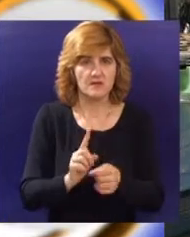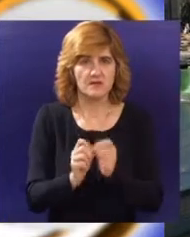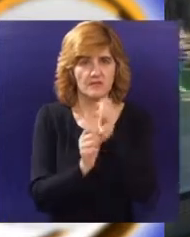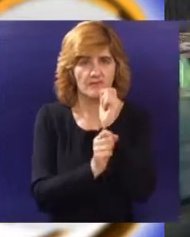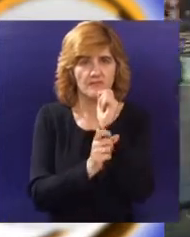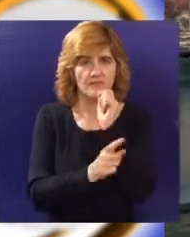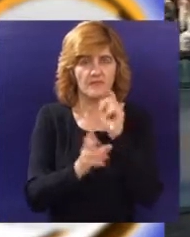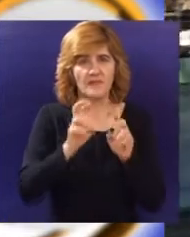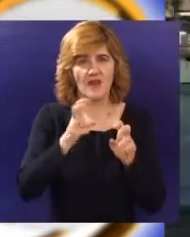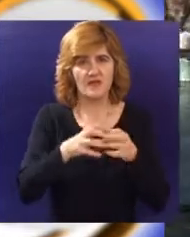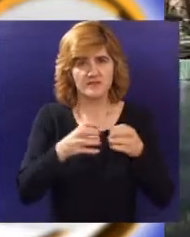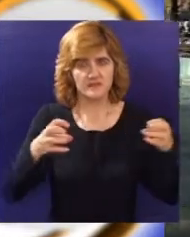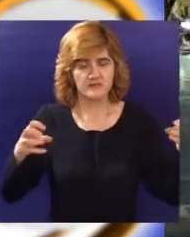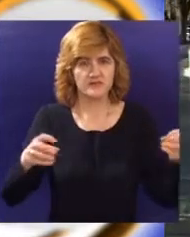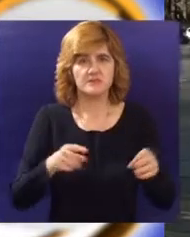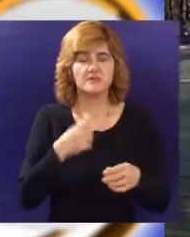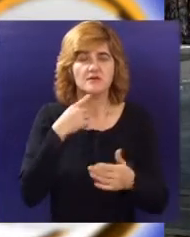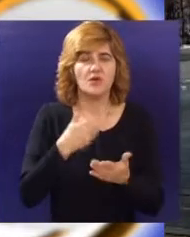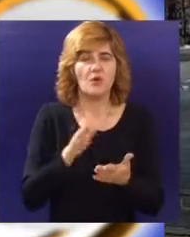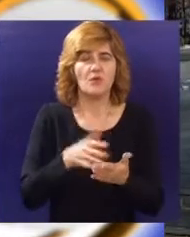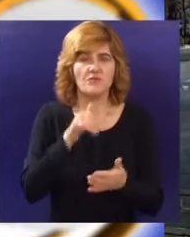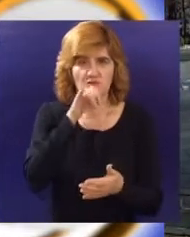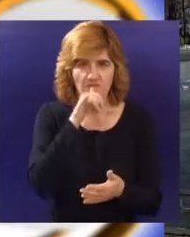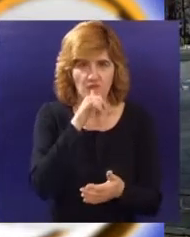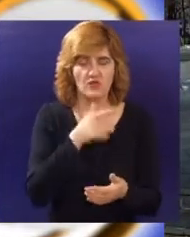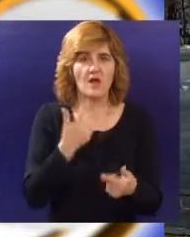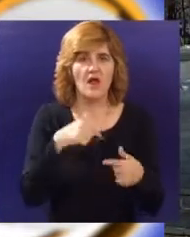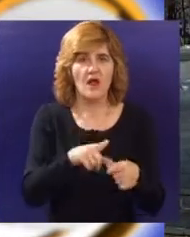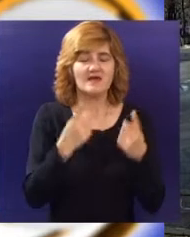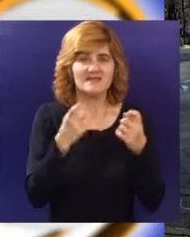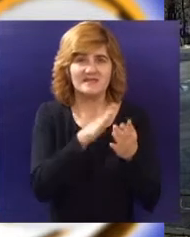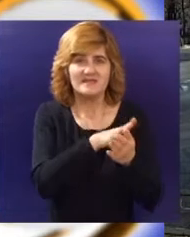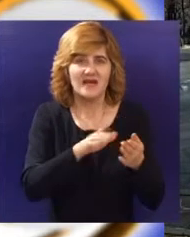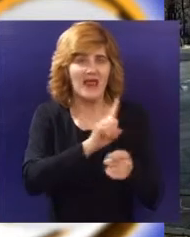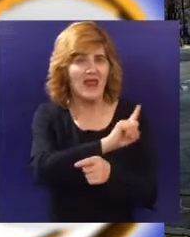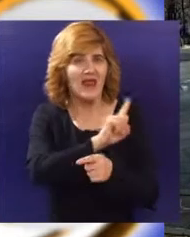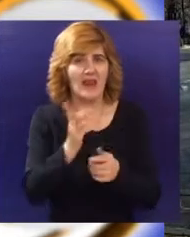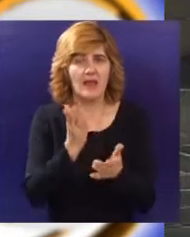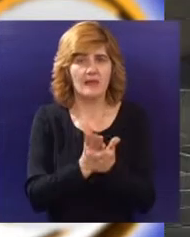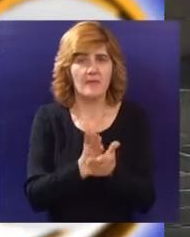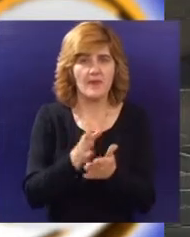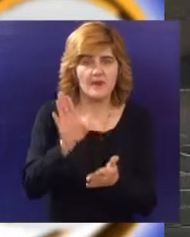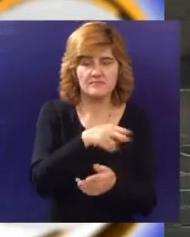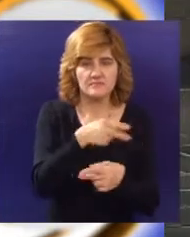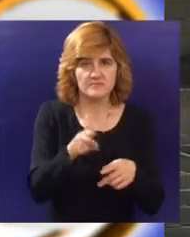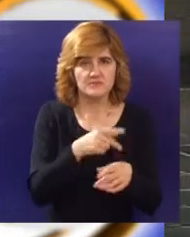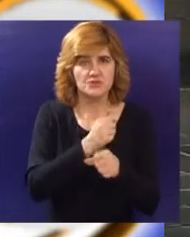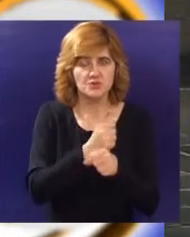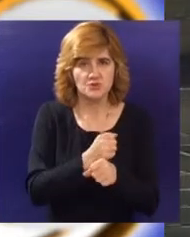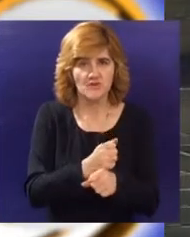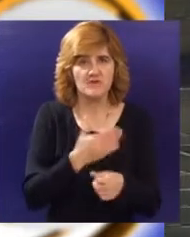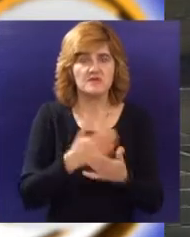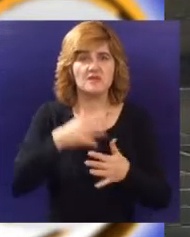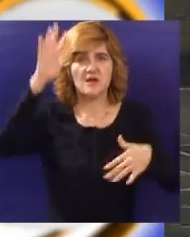3 centimetra. Kada se na to dodaju činjenice da završni sloj na žolne i keramici nikada nije bio zapečen, te je stoga bio više podložan